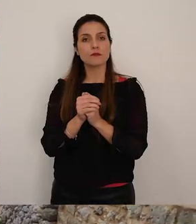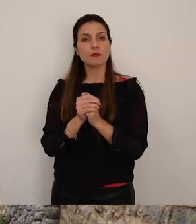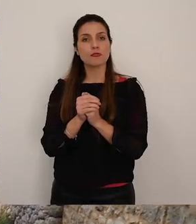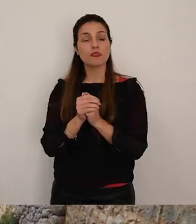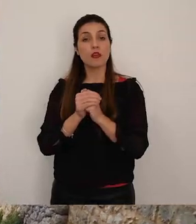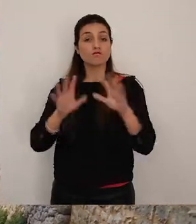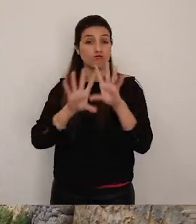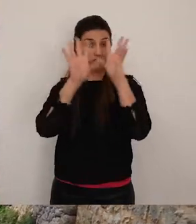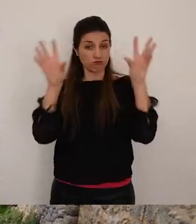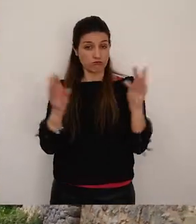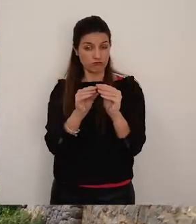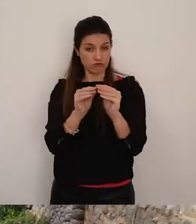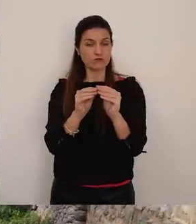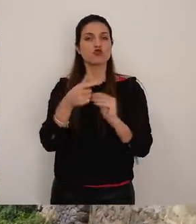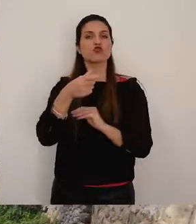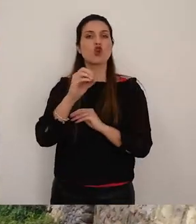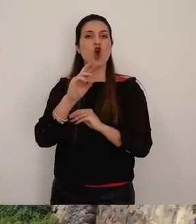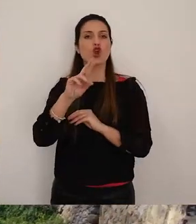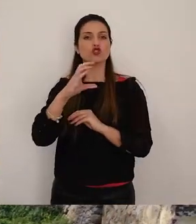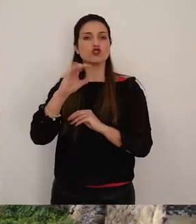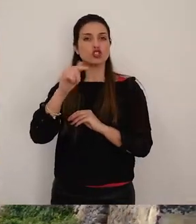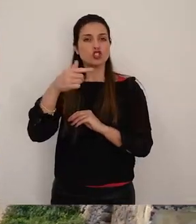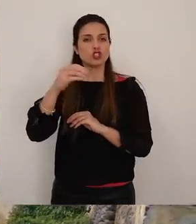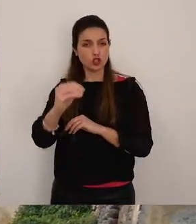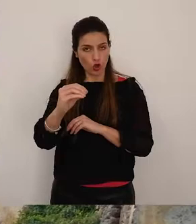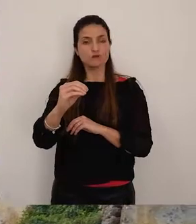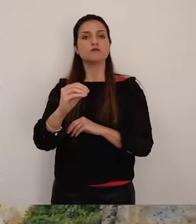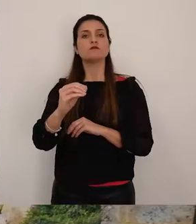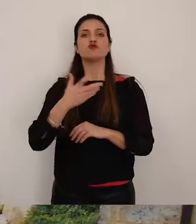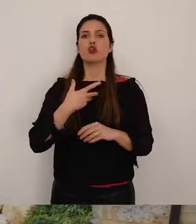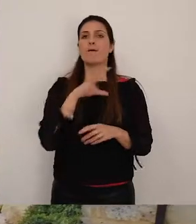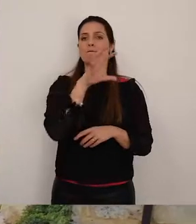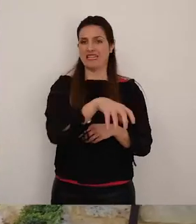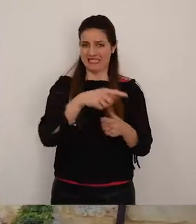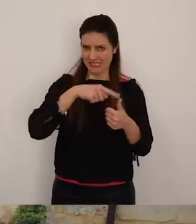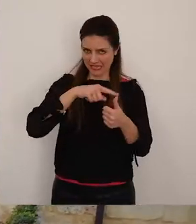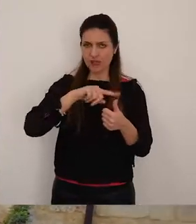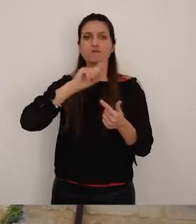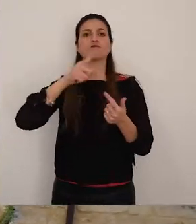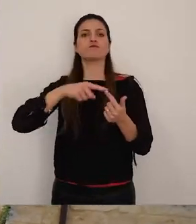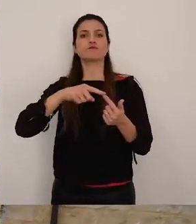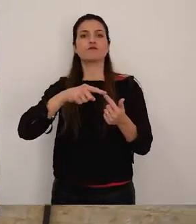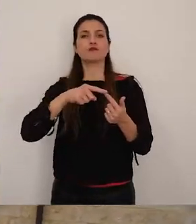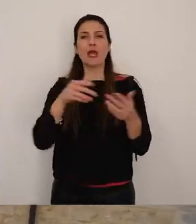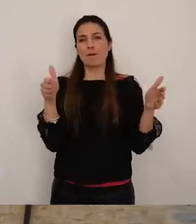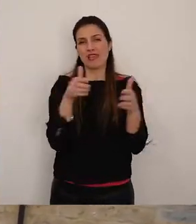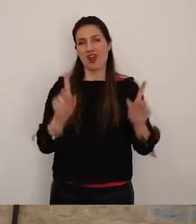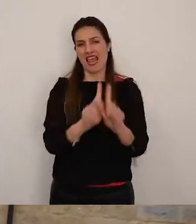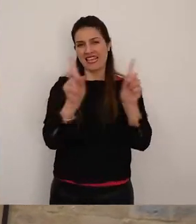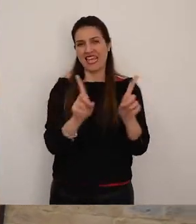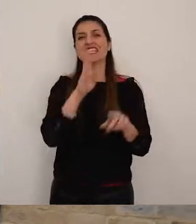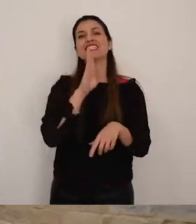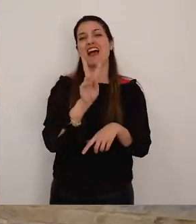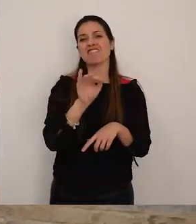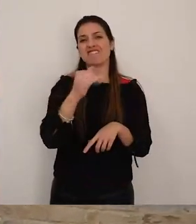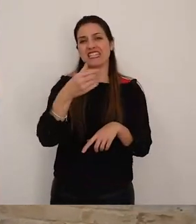il complesso masserizio di torcito è composto oltre che dalla masseria stessa anche da una piccola cappella dedicata a